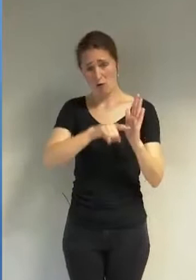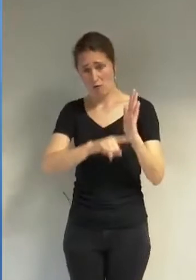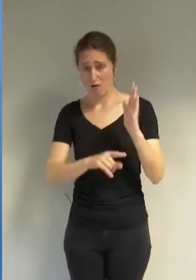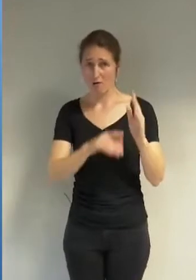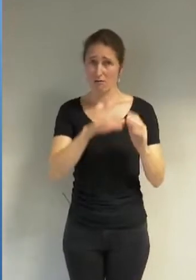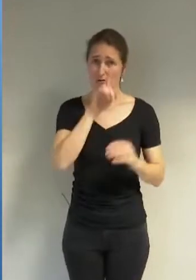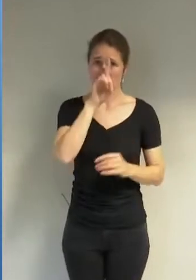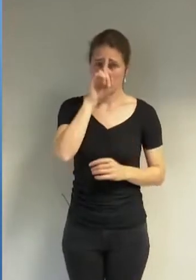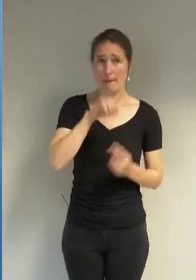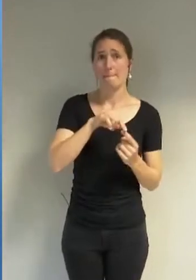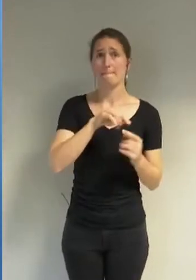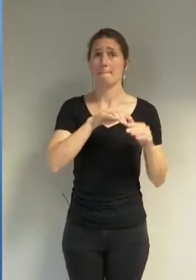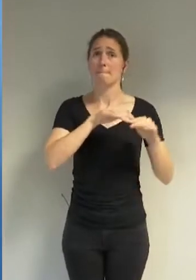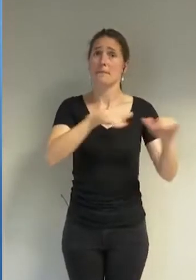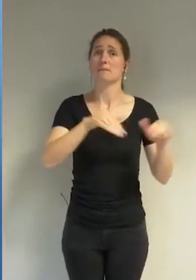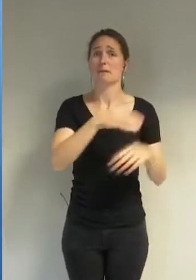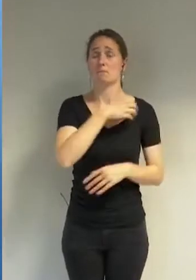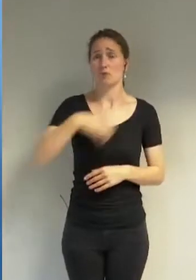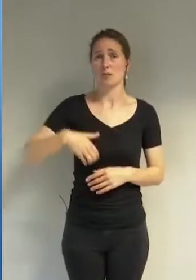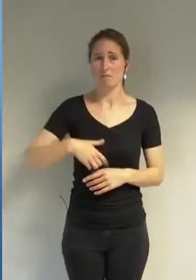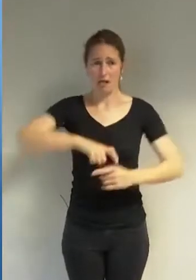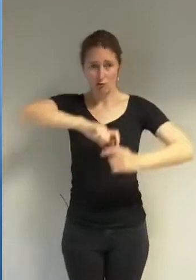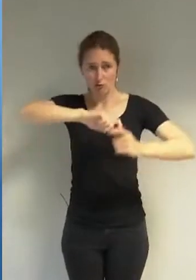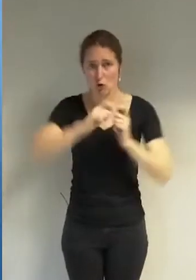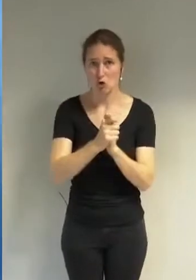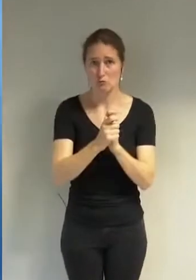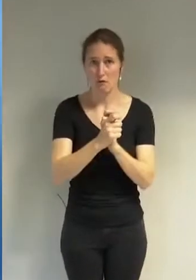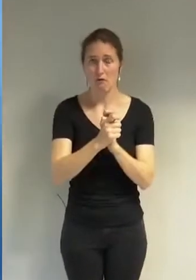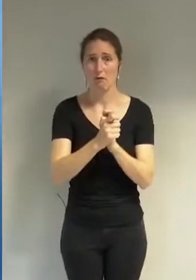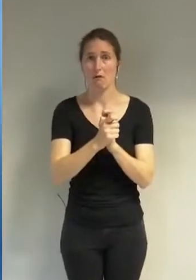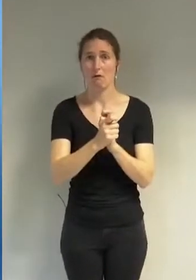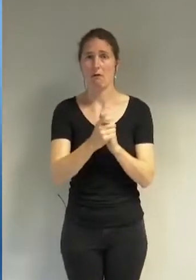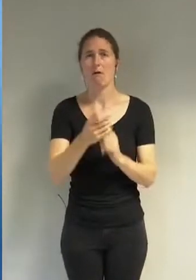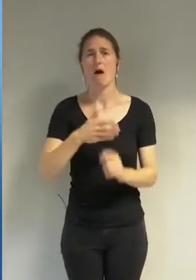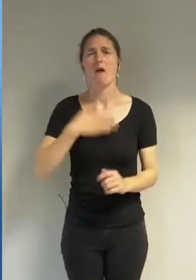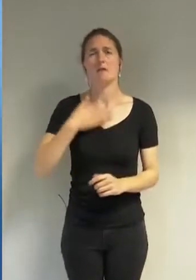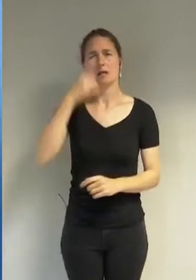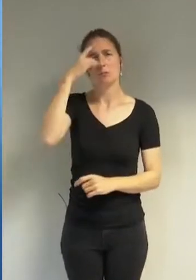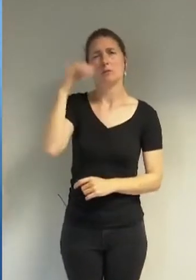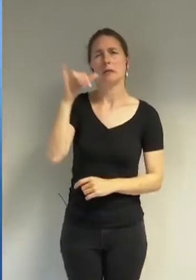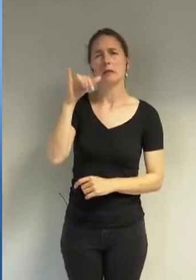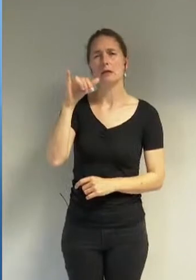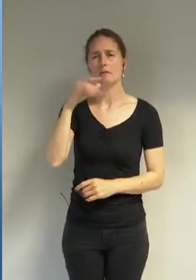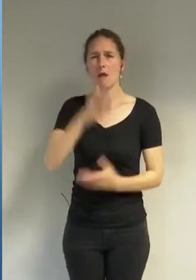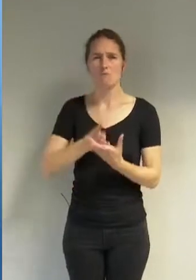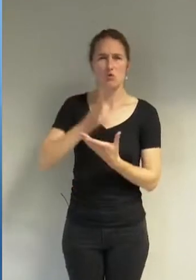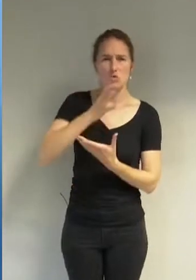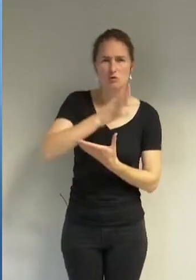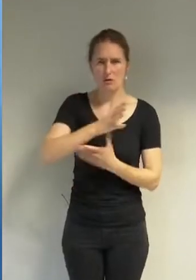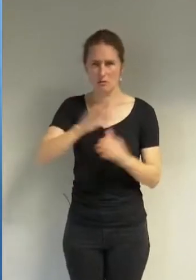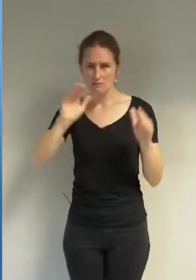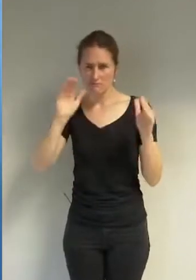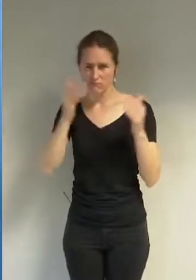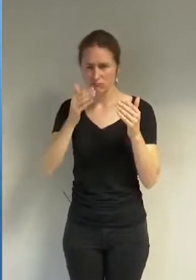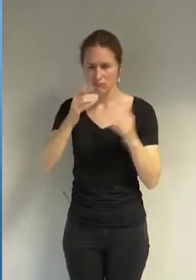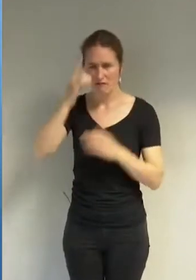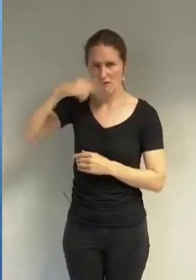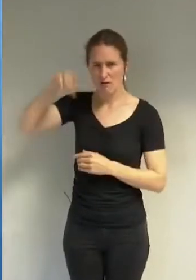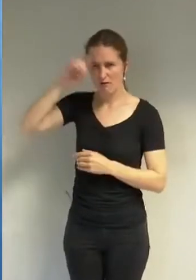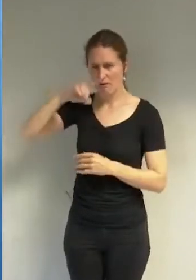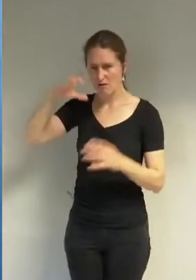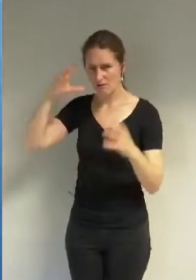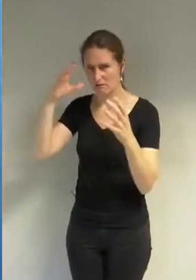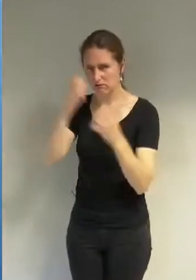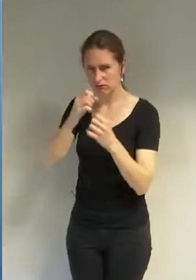piscines conduirait à satisfaire le projet obscurantisme politique, c'est-à-dire d'une idéologie dogmatique